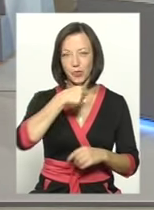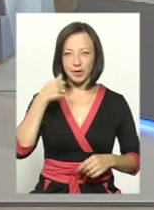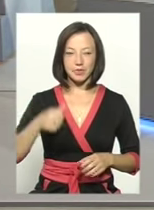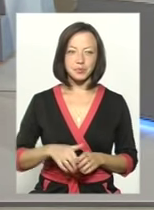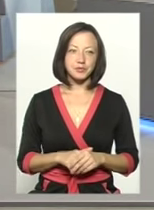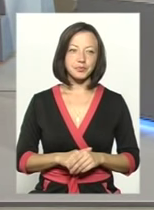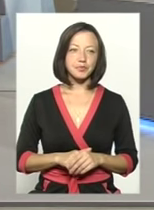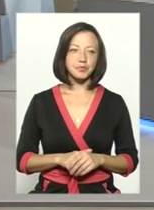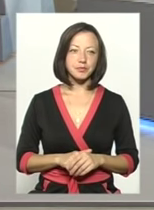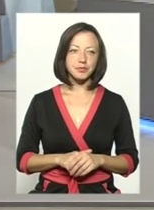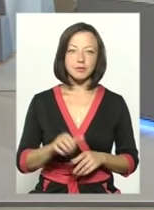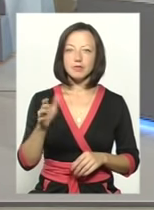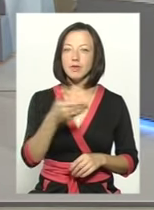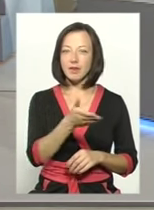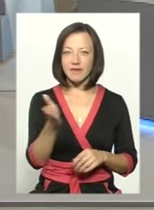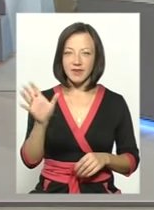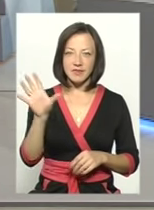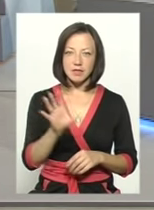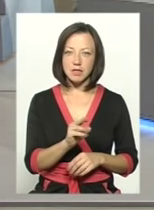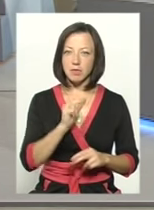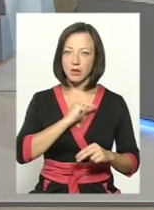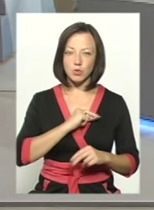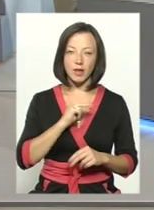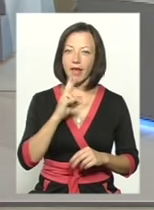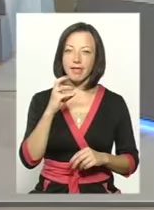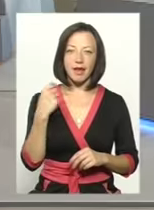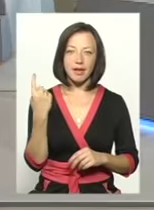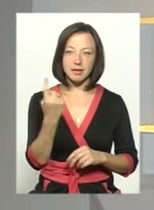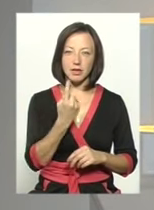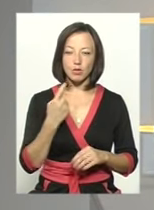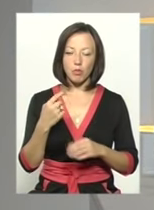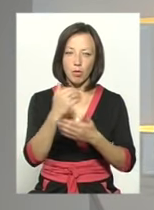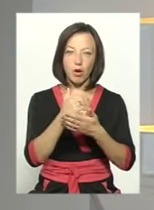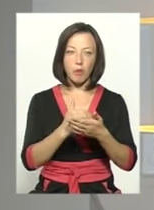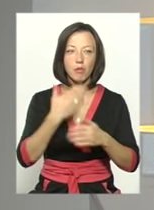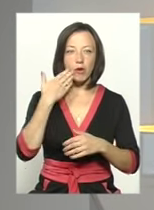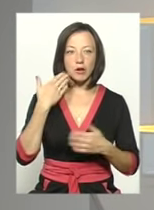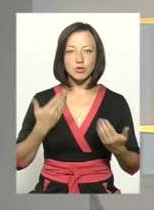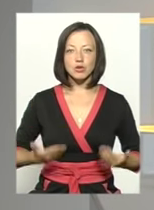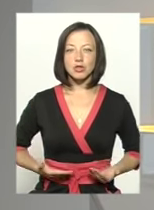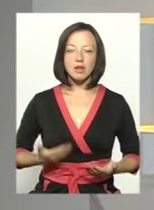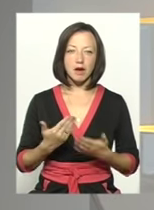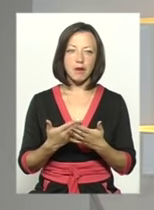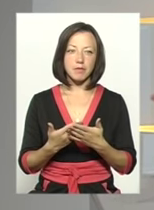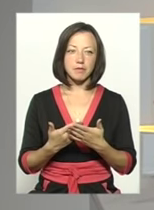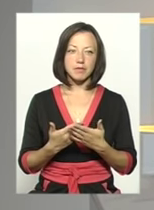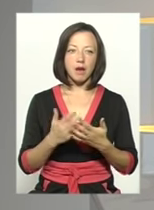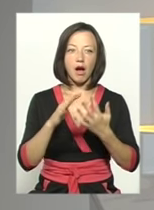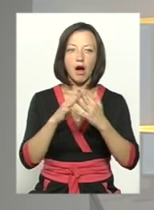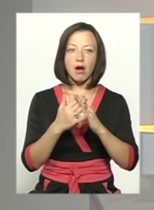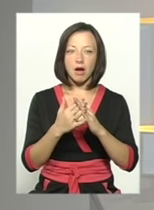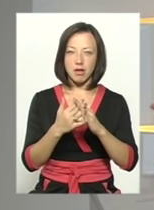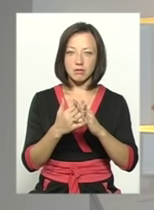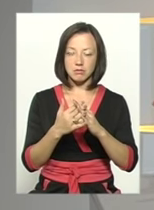Я зрозуміла, ви всі працюєте не над єдиною якоюсь програмою, яка полегшує життя аграрним